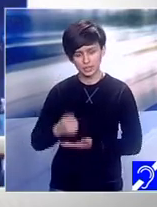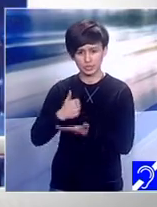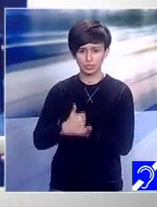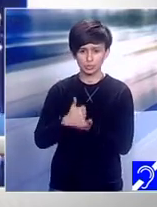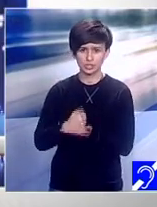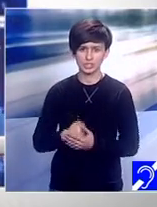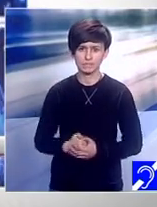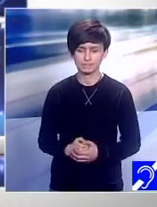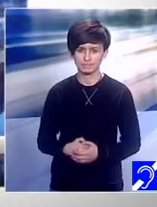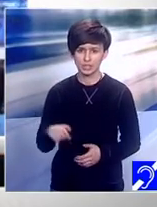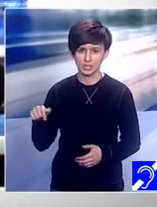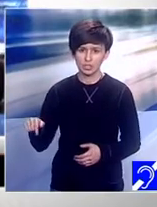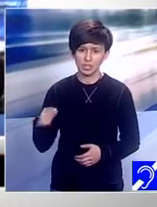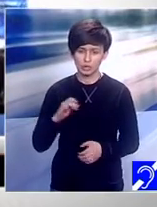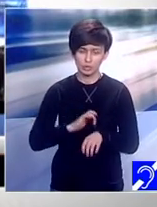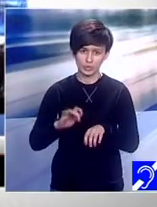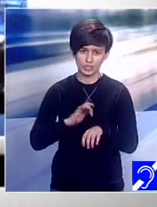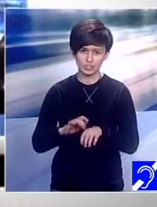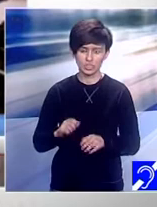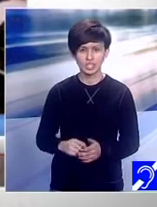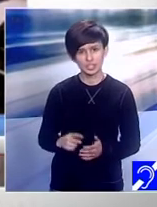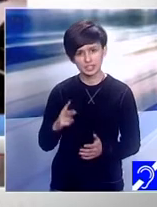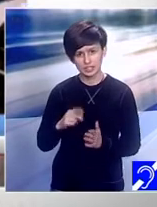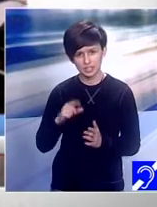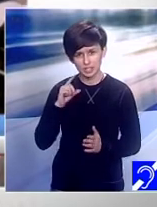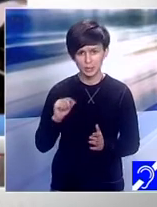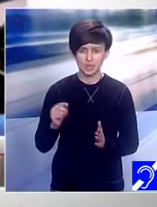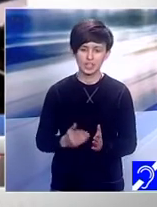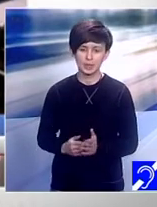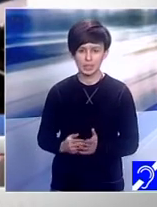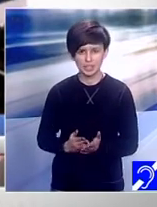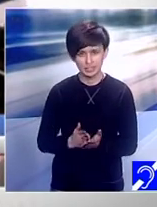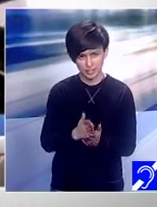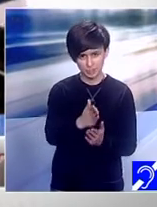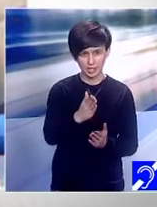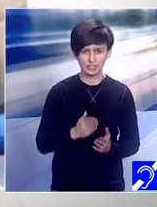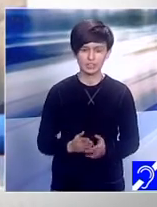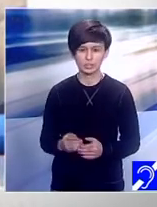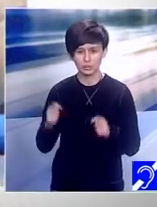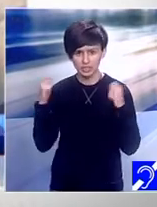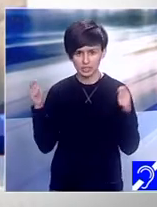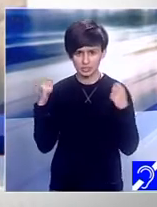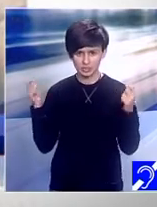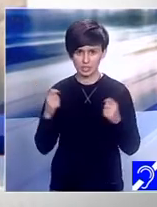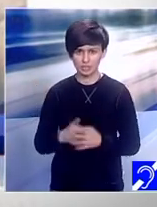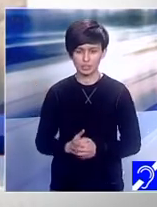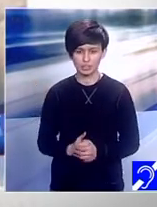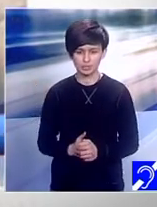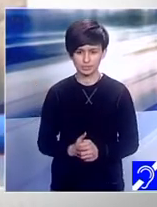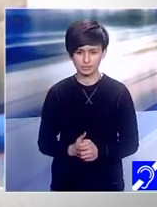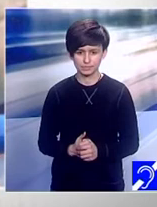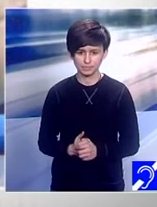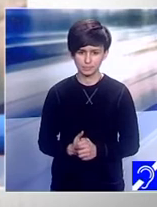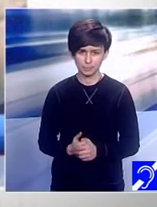ajungă cât mai departe în cadrul celui mai important show TV din România care descoperă noile talente. A fost lansată prima carte